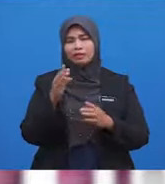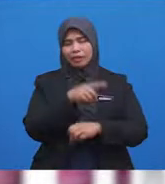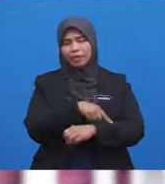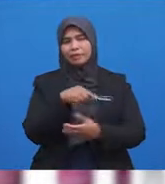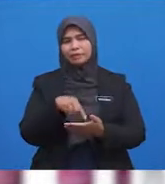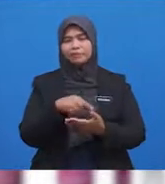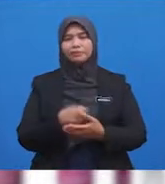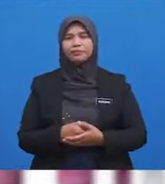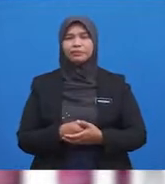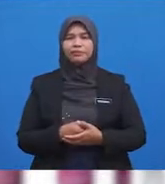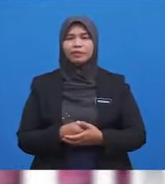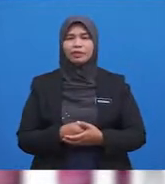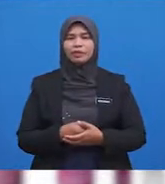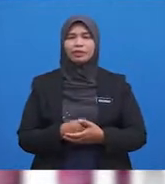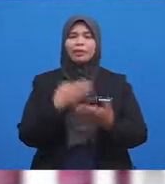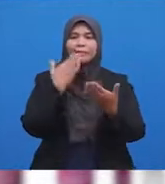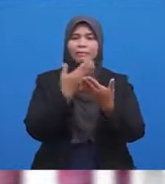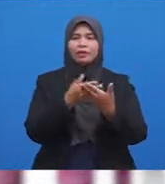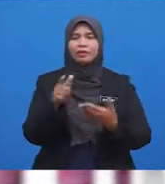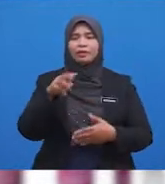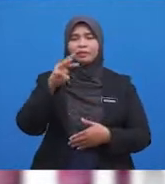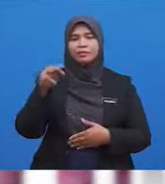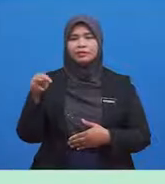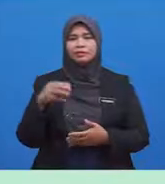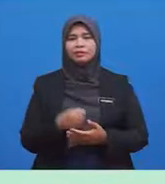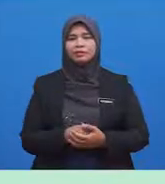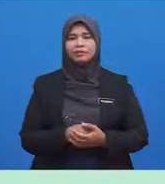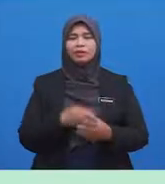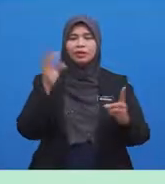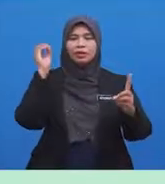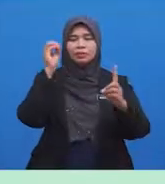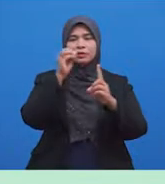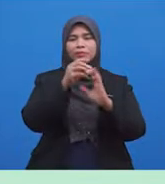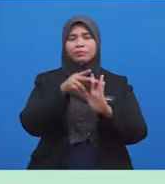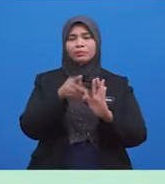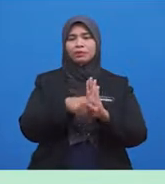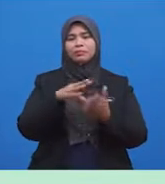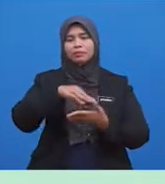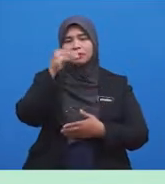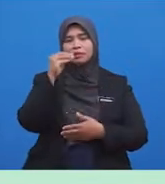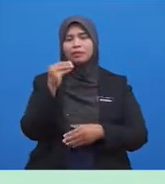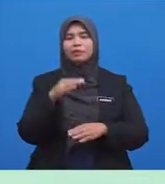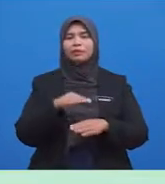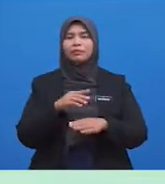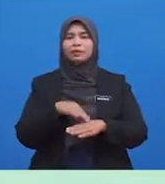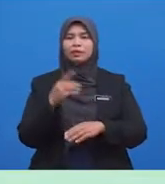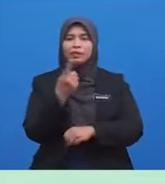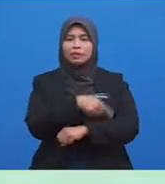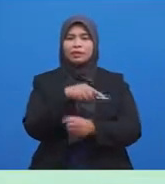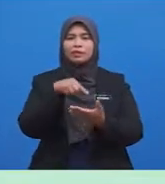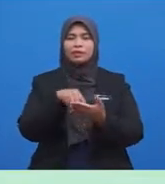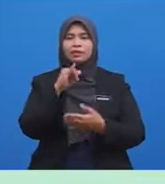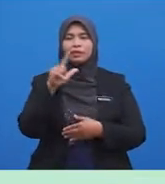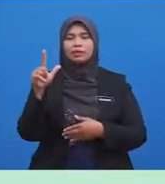Baiklah, murid-murid. Objektif pembelajaran kita pada hari ini ialah